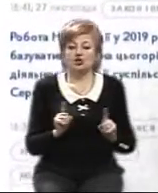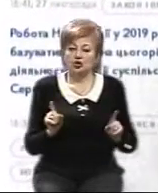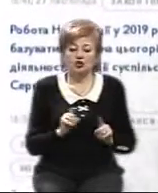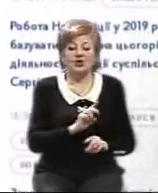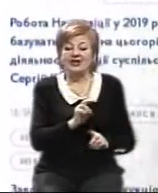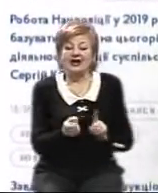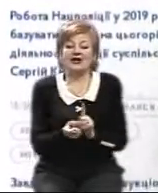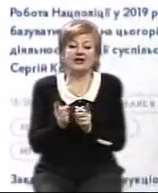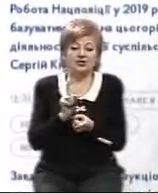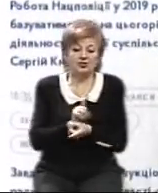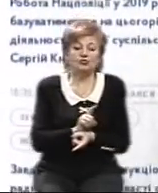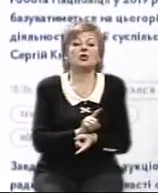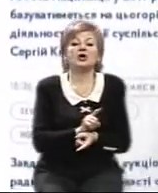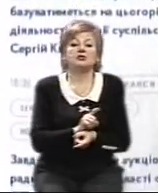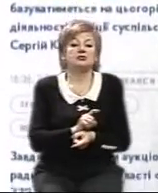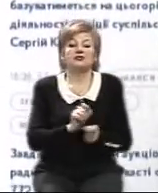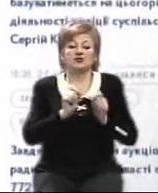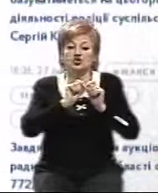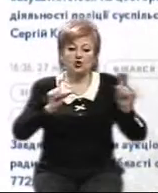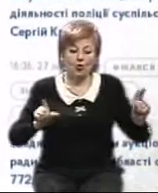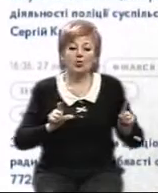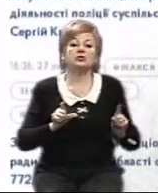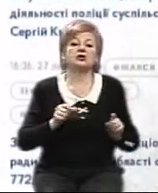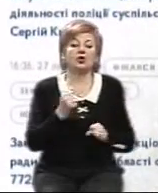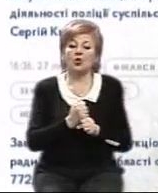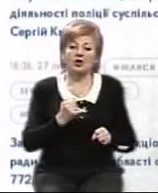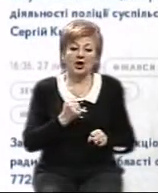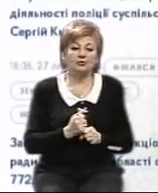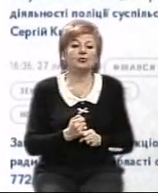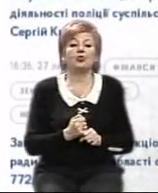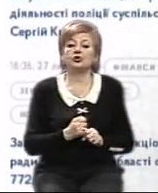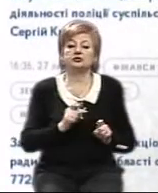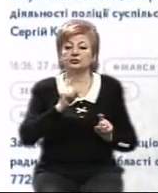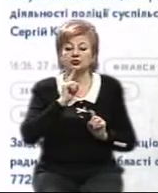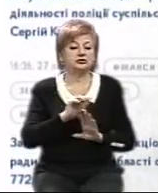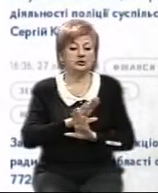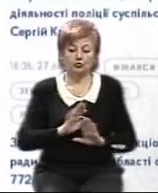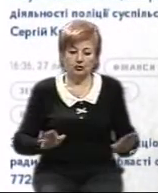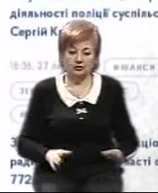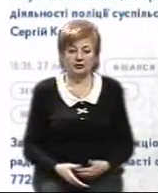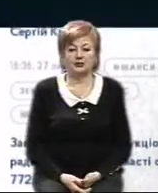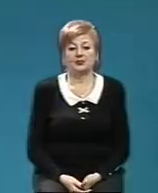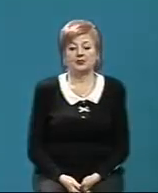щодо пропускного режиму в закладах, графіку їхньої роботи, тощо наразі не передбачається.